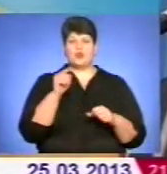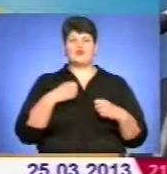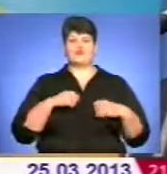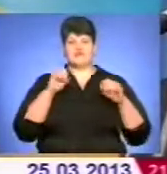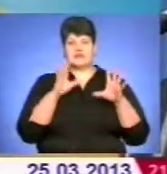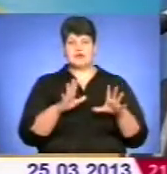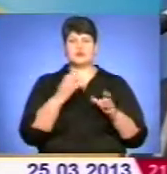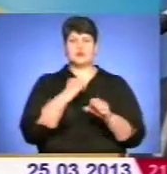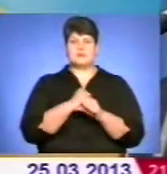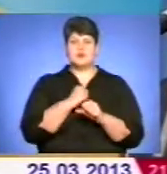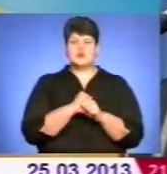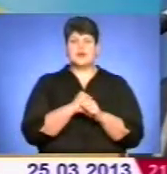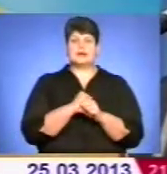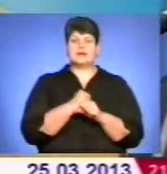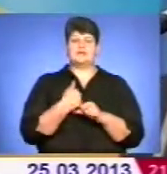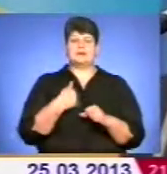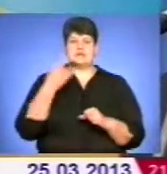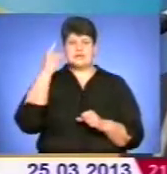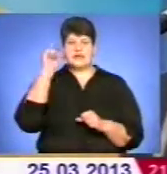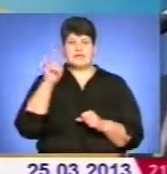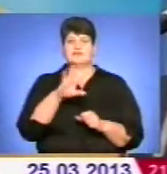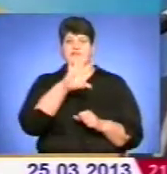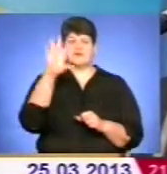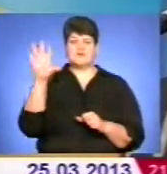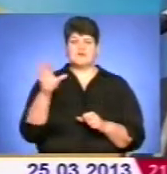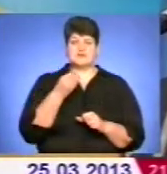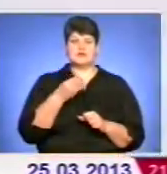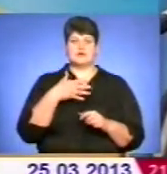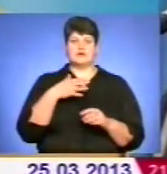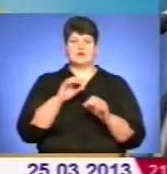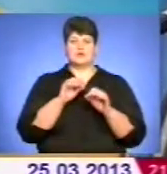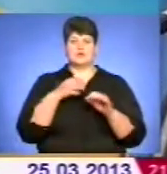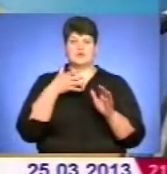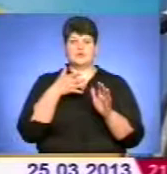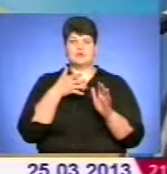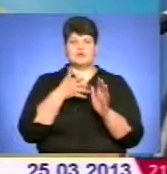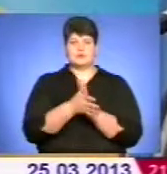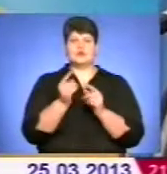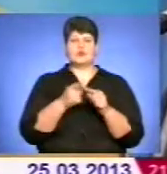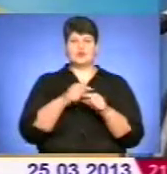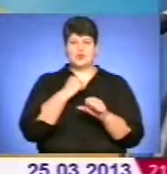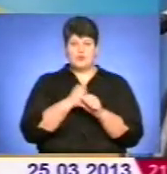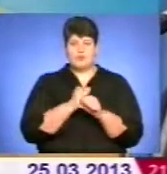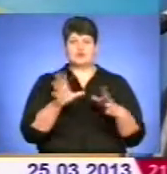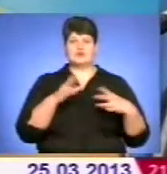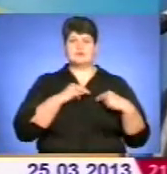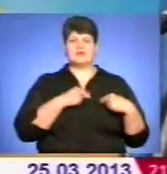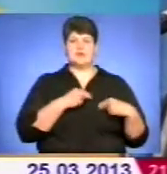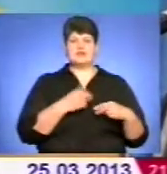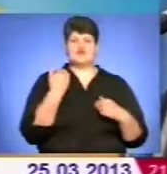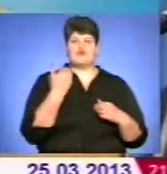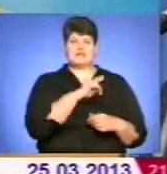працювали, знають, ну, я думаю, що всі оцінювали цю роботу. Співпраця і ваше мужнє плаче,